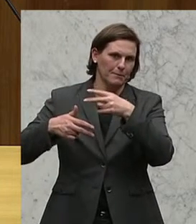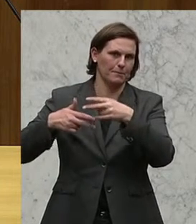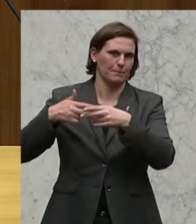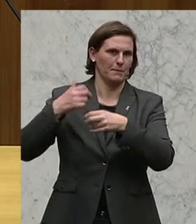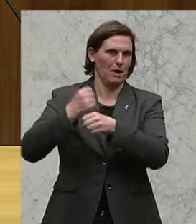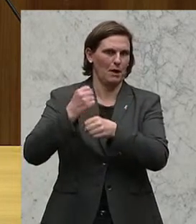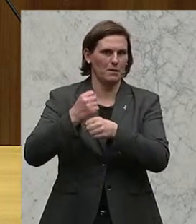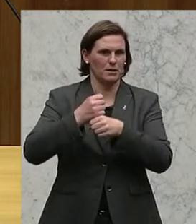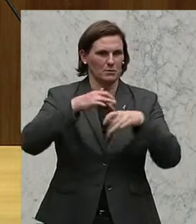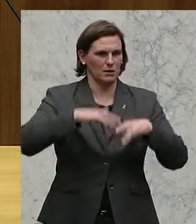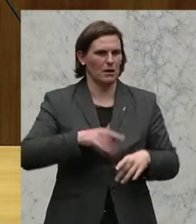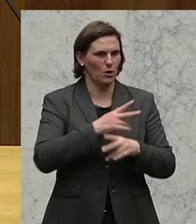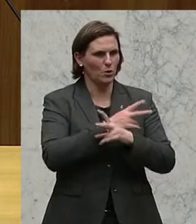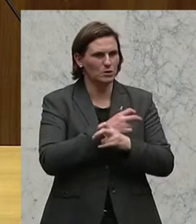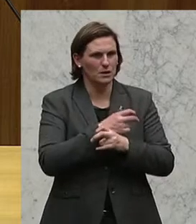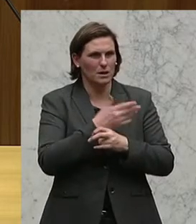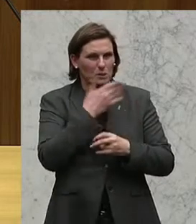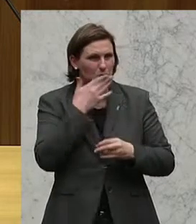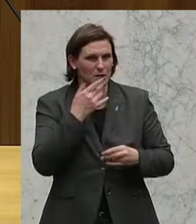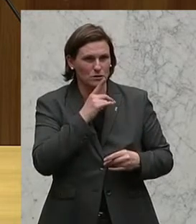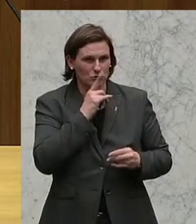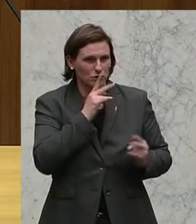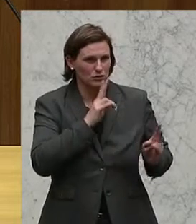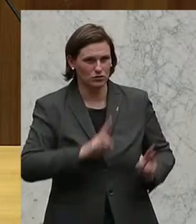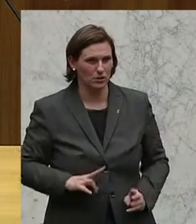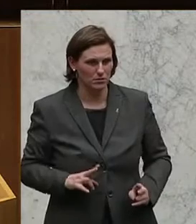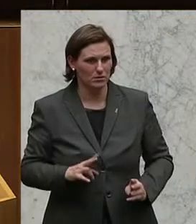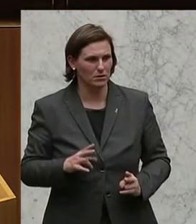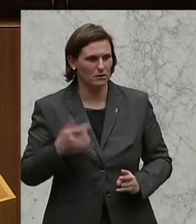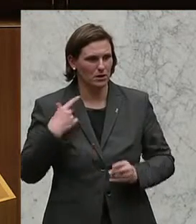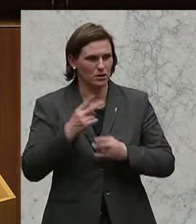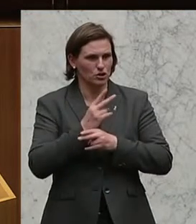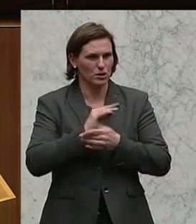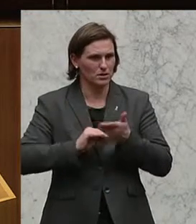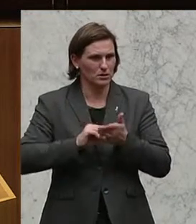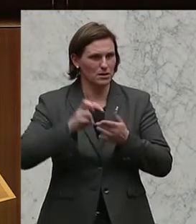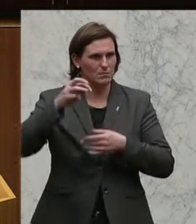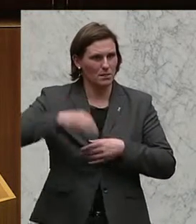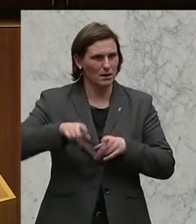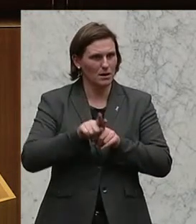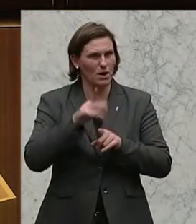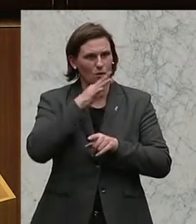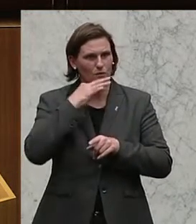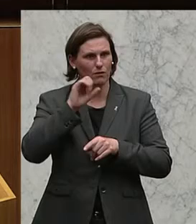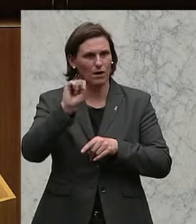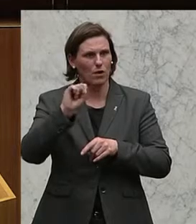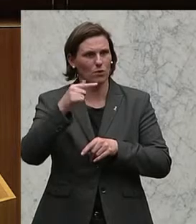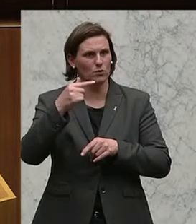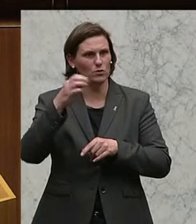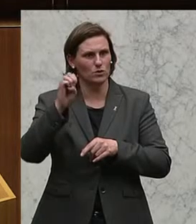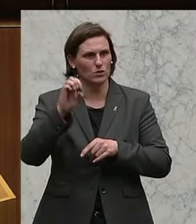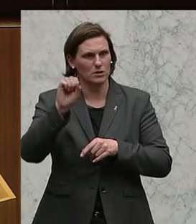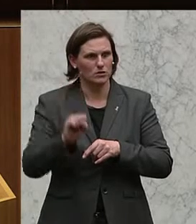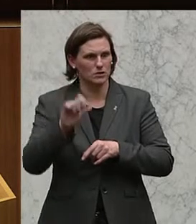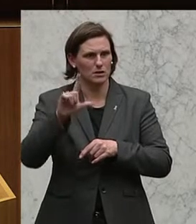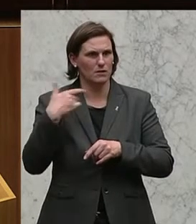Österreich tun, nicht stillstehen. Gerade Staatssekretär Mara und auch die Staatssekretärin Sonja Stessel haben für Österreich auch eine